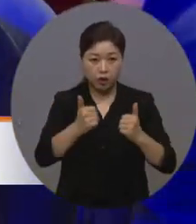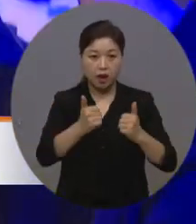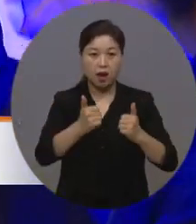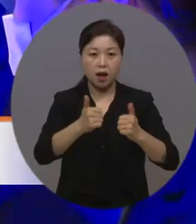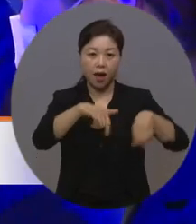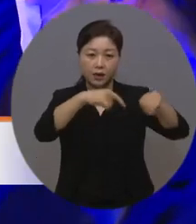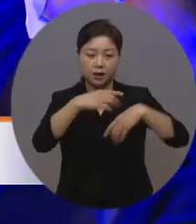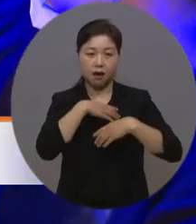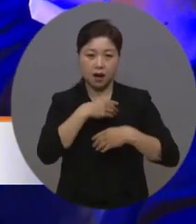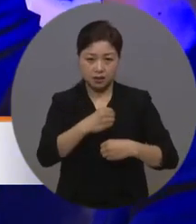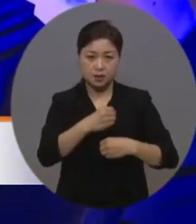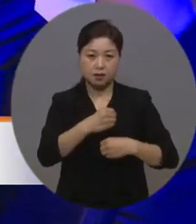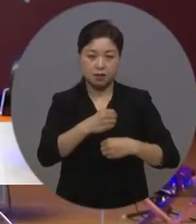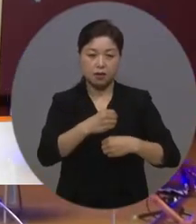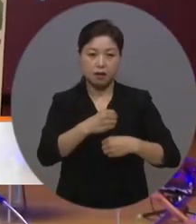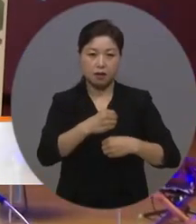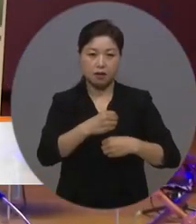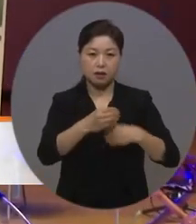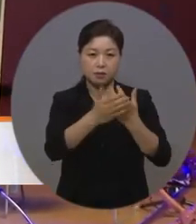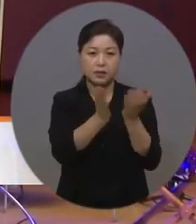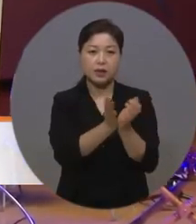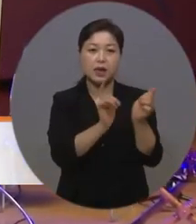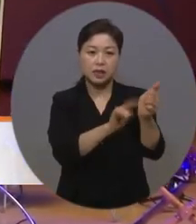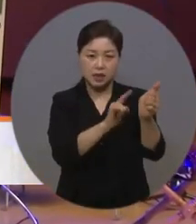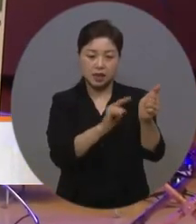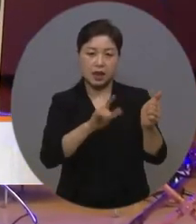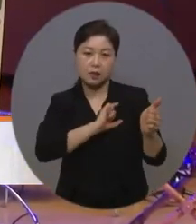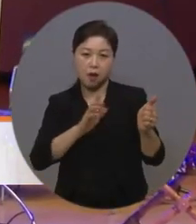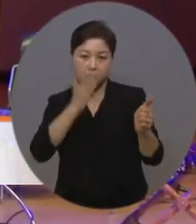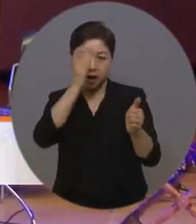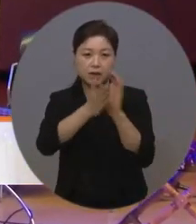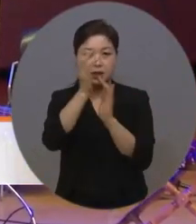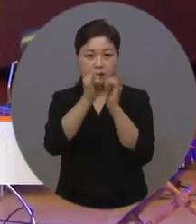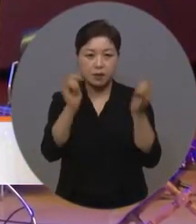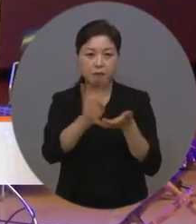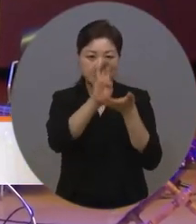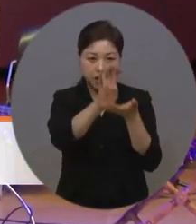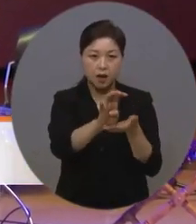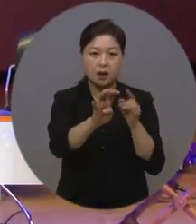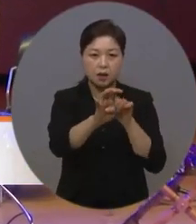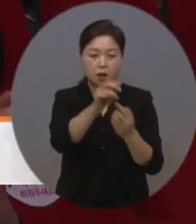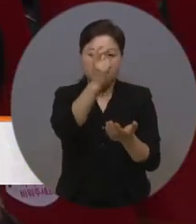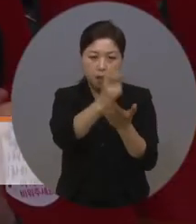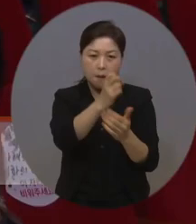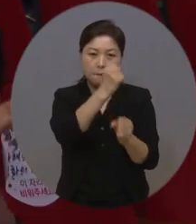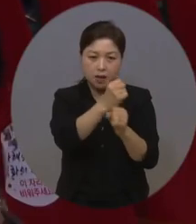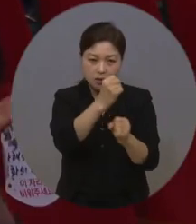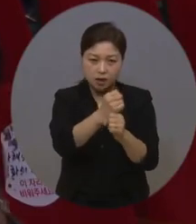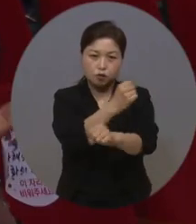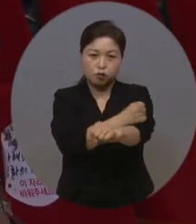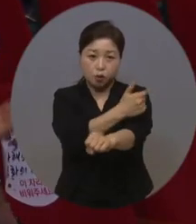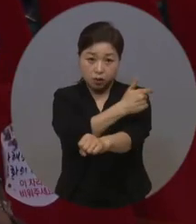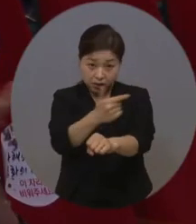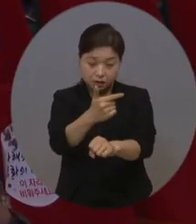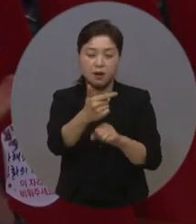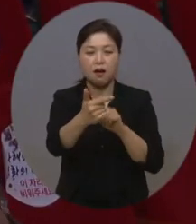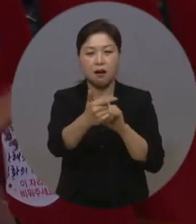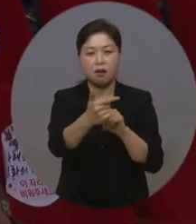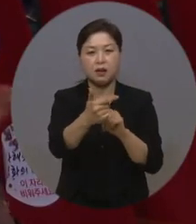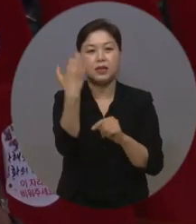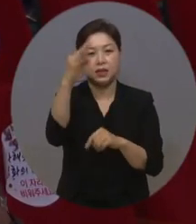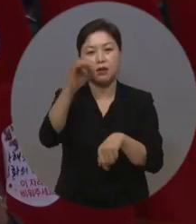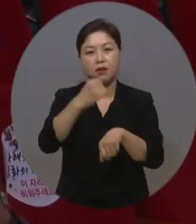명예시민패를 직접 전달하고 법안 재정에 기여한 공로를 인정해 여수시 명예시민으로 선정했습니다.